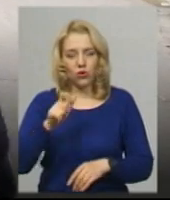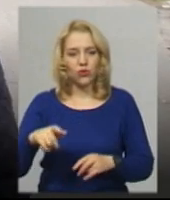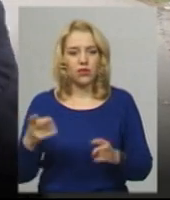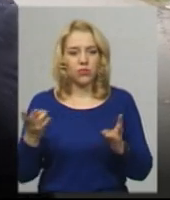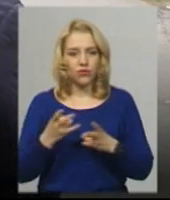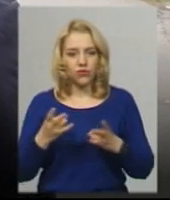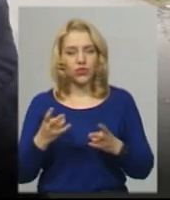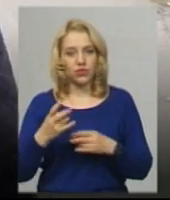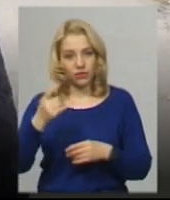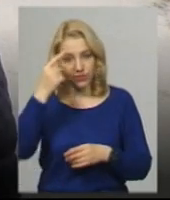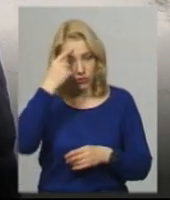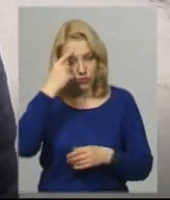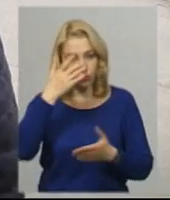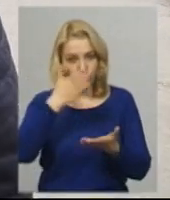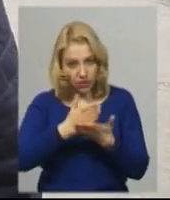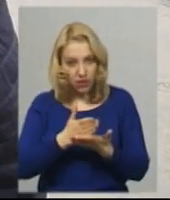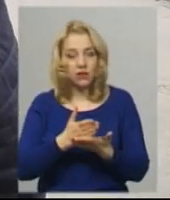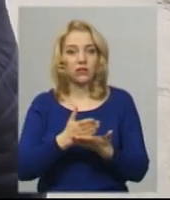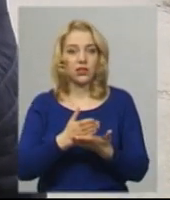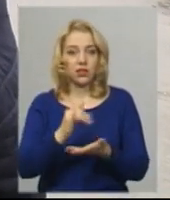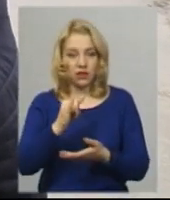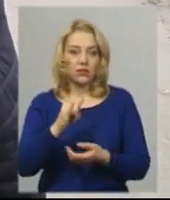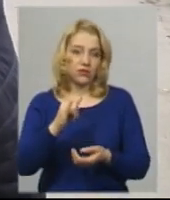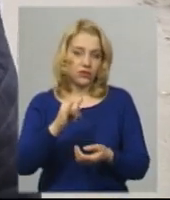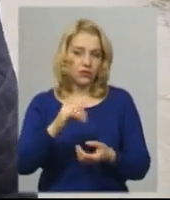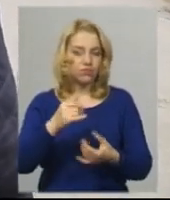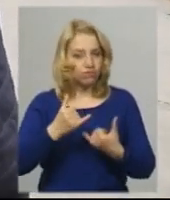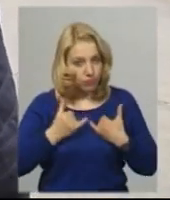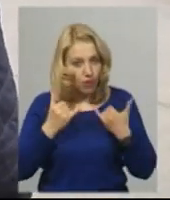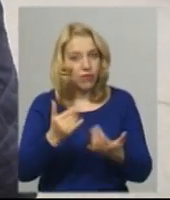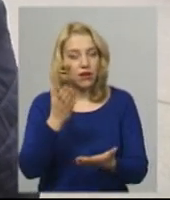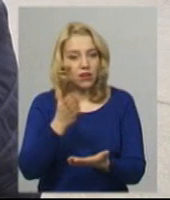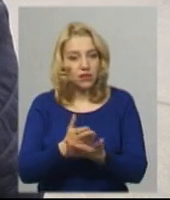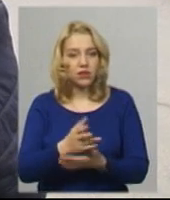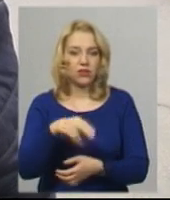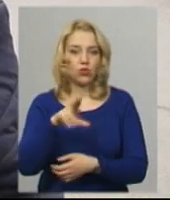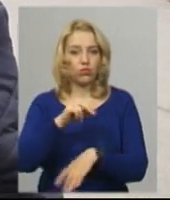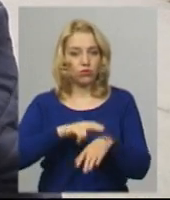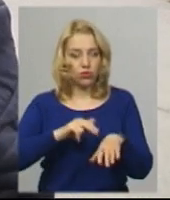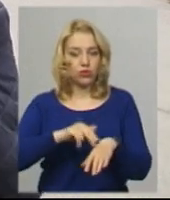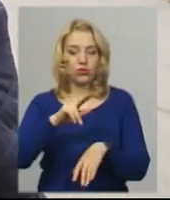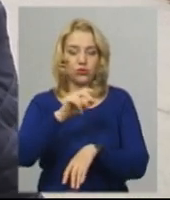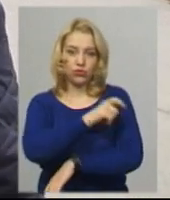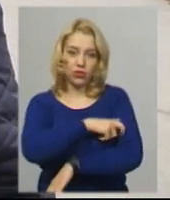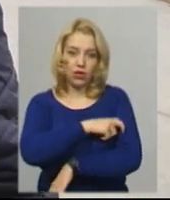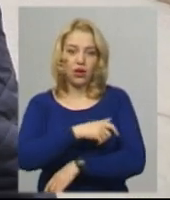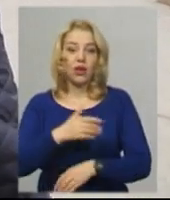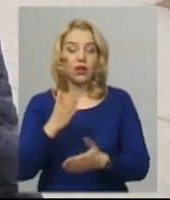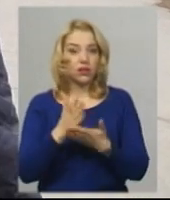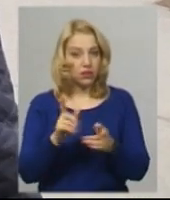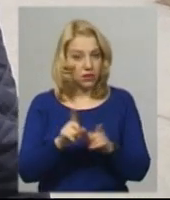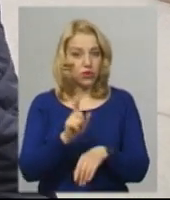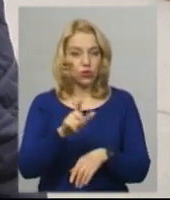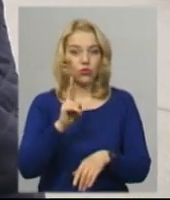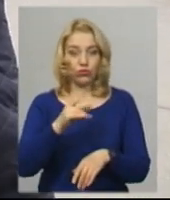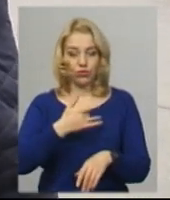трошки розуму, відносяться з повагою до хлопців, до всіх. Є такі шуболидахи, хіли